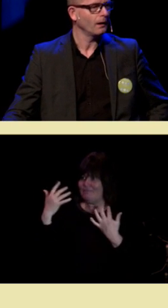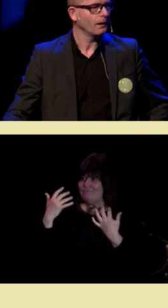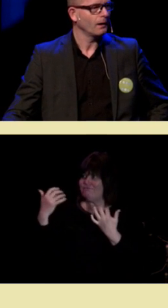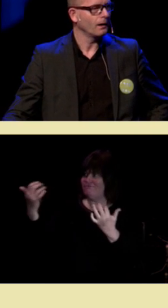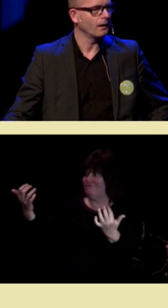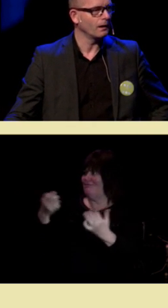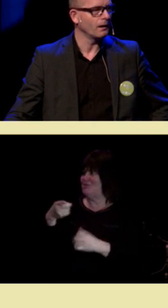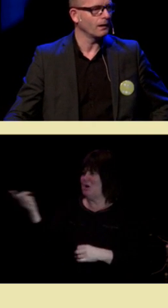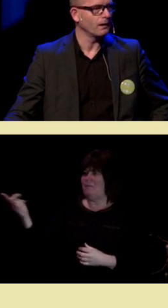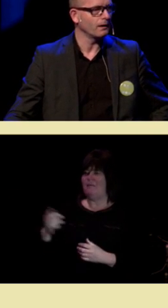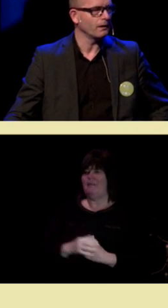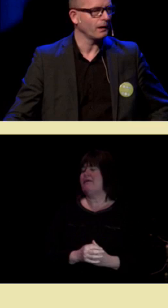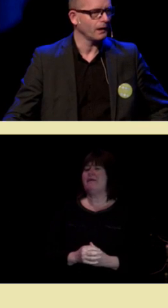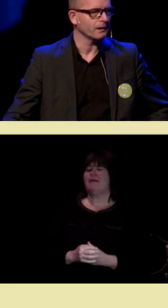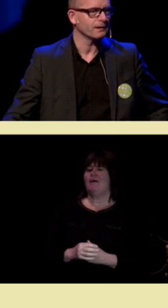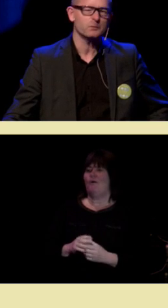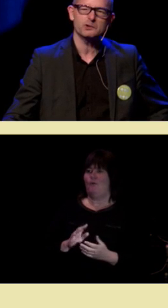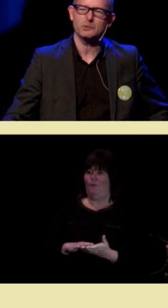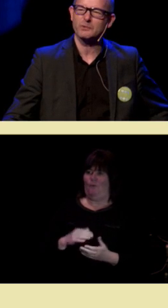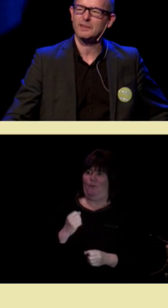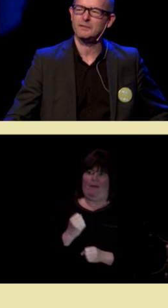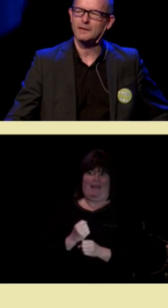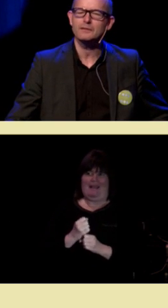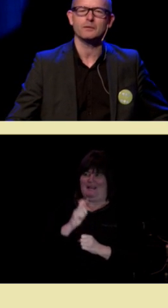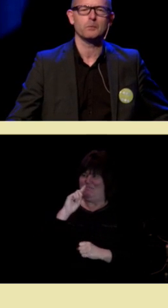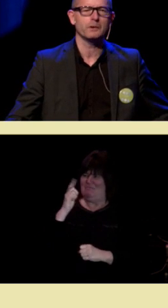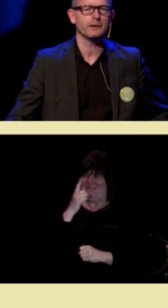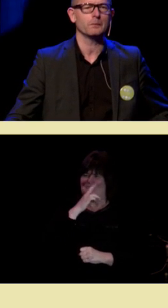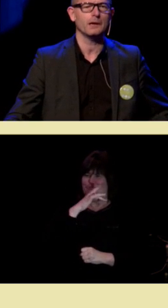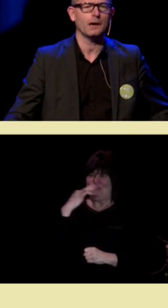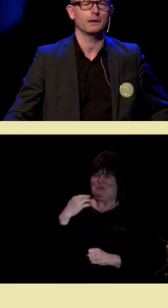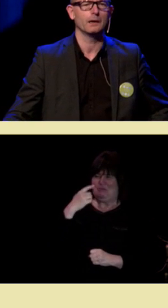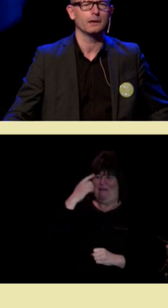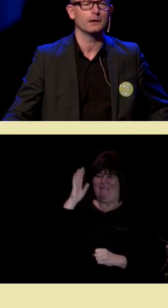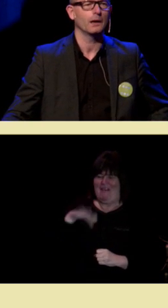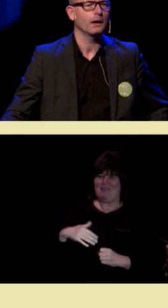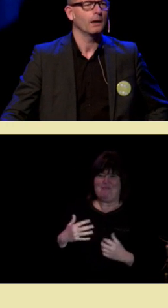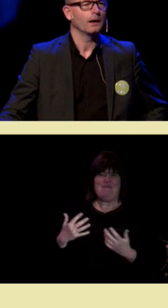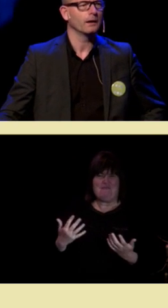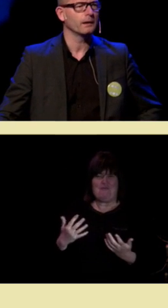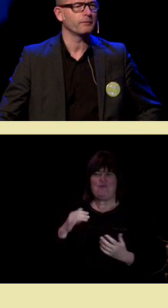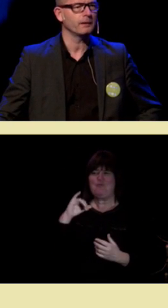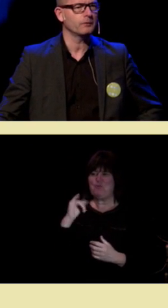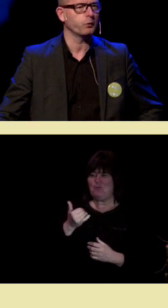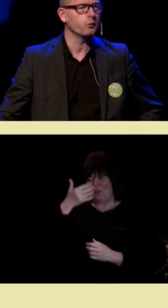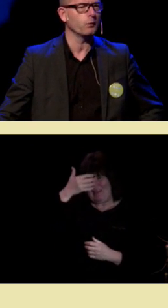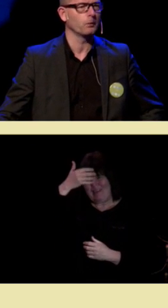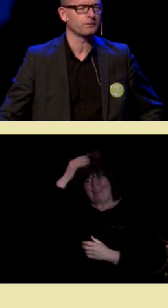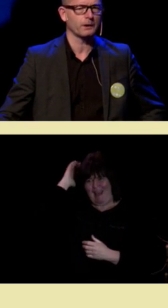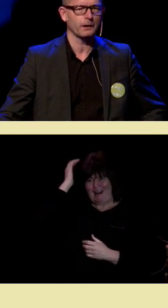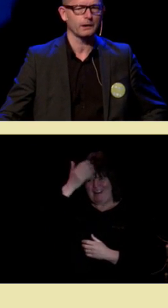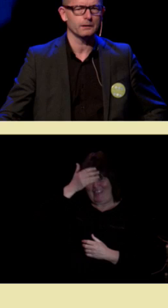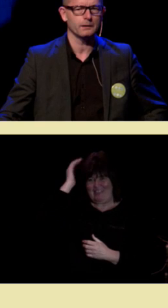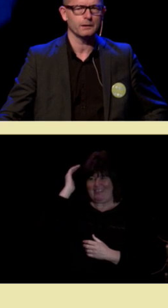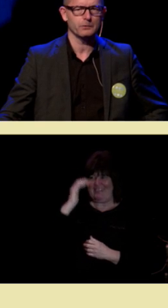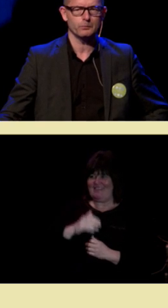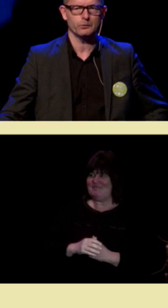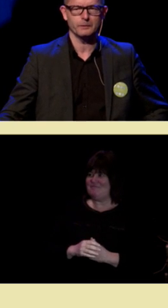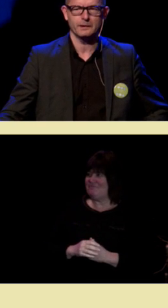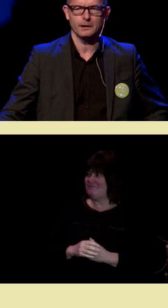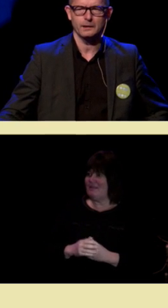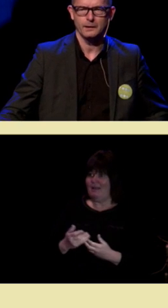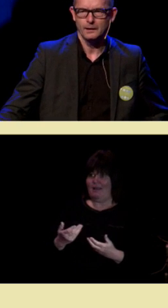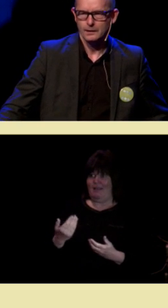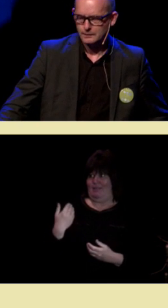egentlig det morsomste jeg vet om, nemlig hjernen. Jeg fikk to oppdrag egentlig når jeg ble